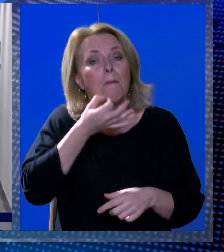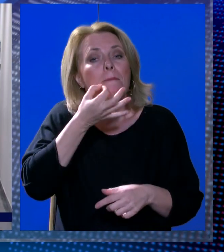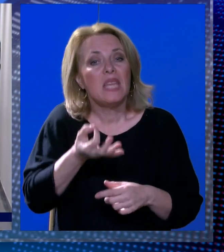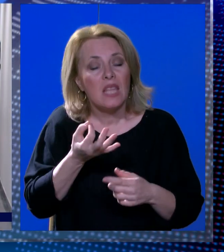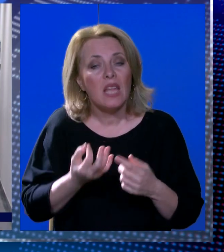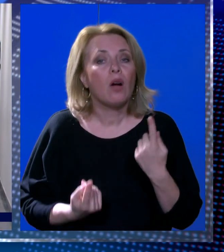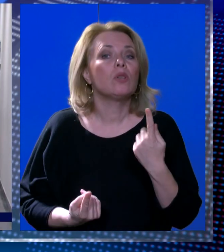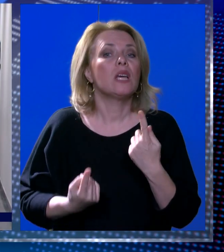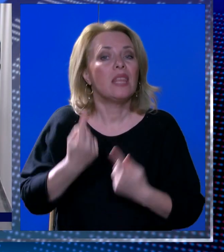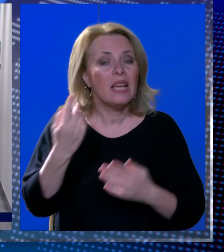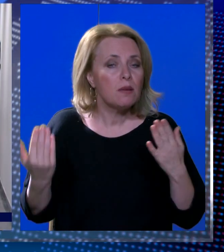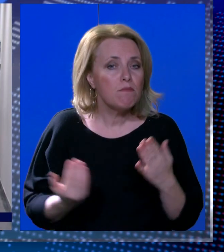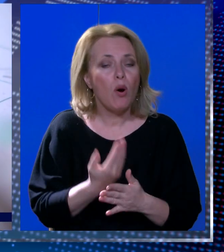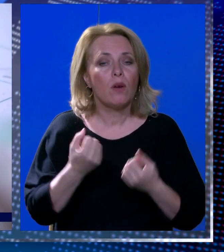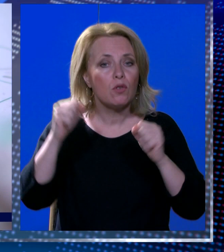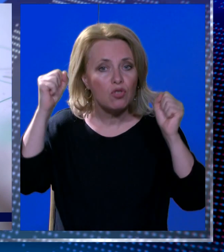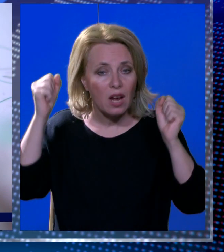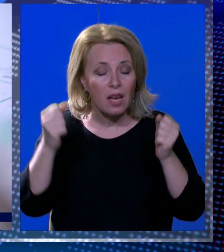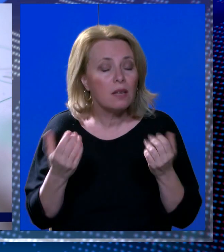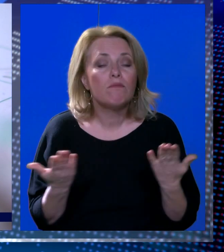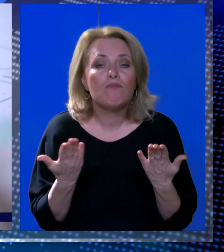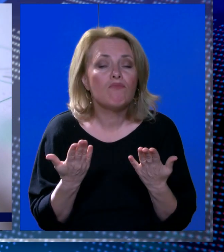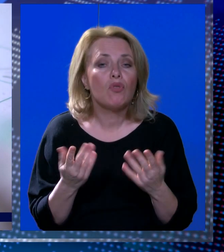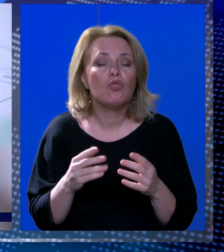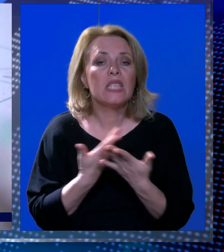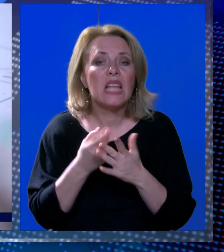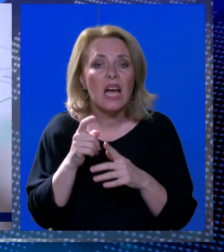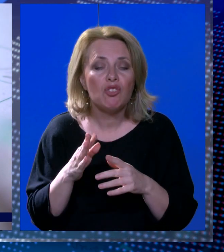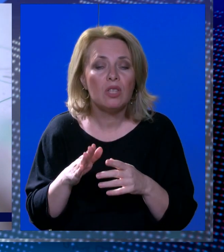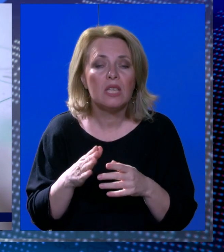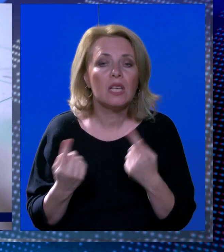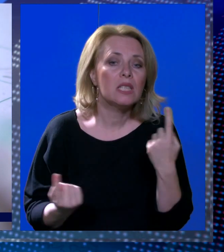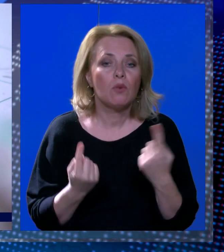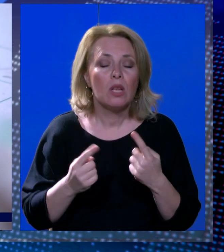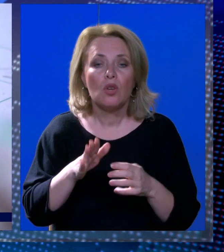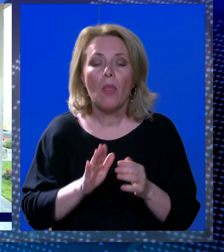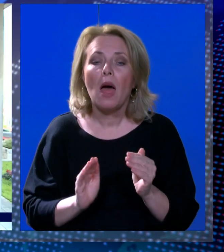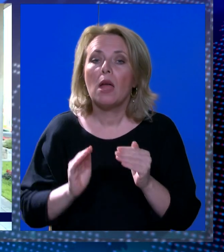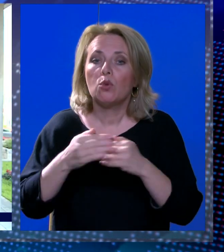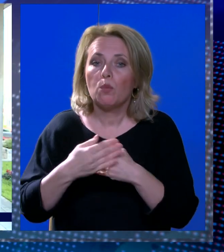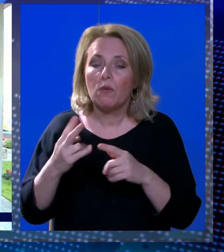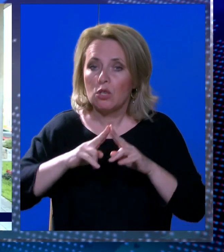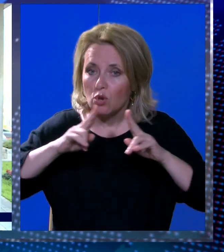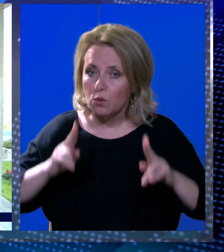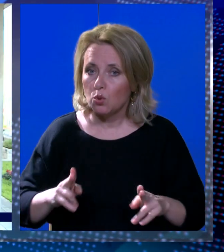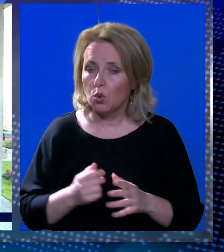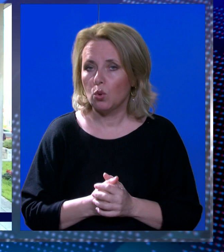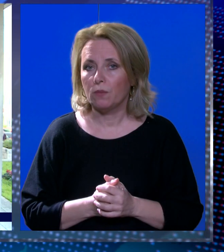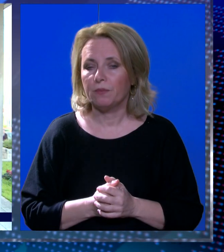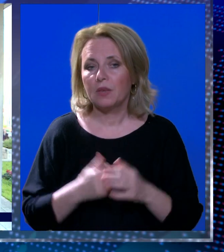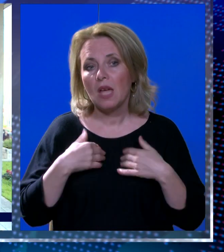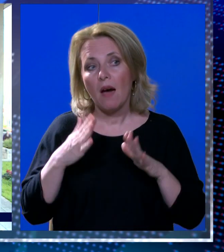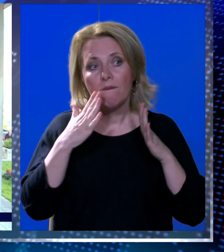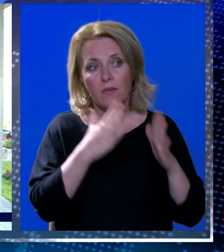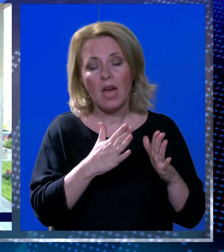pitanje ukoliko bi do njega u konačnici došlo, što bi to značilo za sve slučajeve na Dubrovačkom sudu. Ja samo